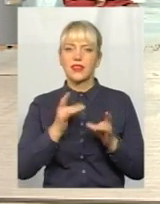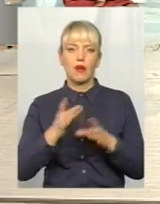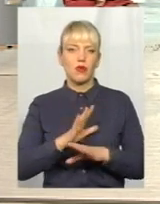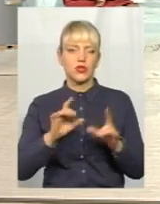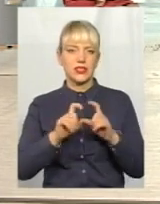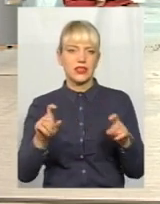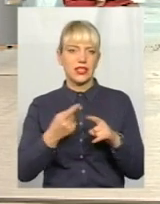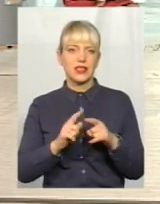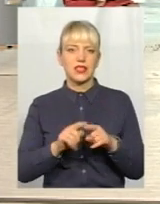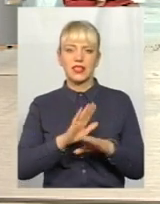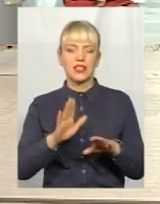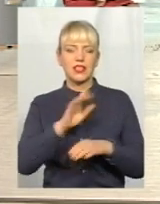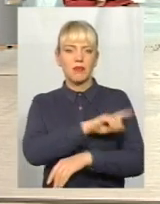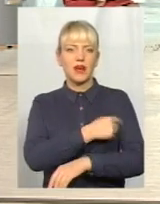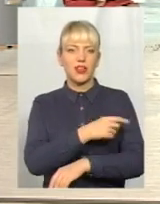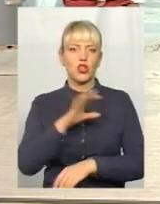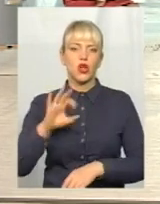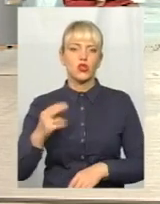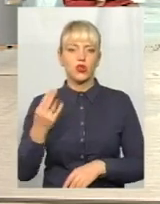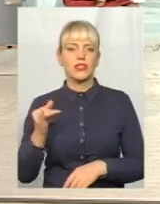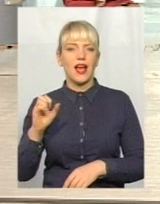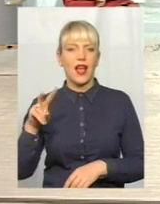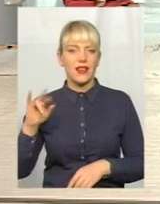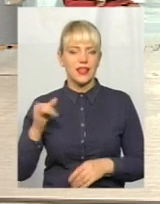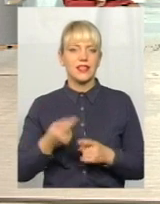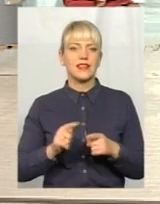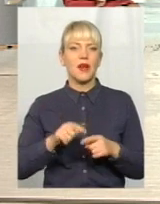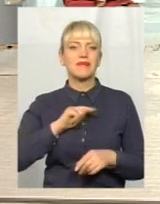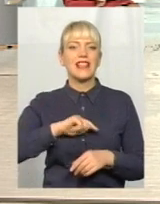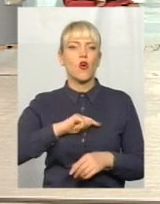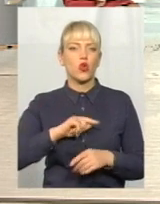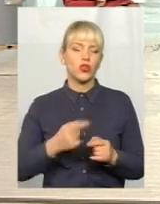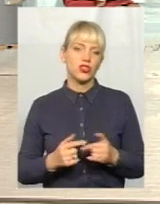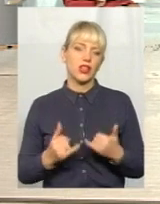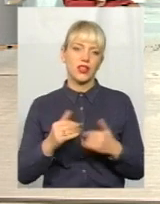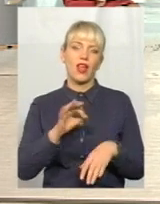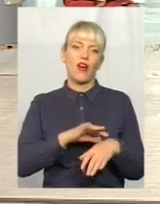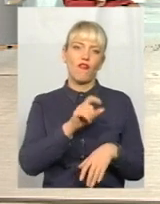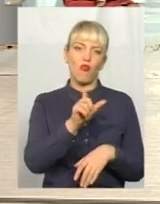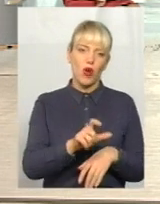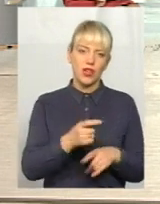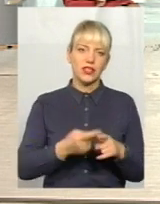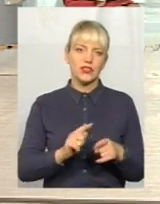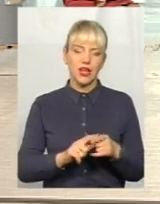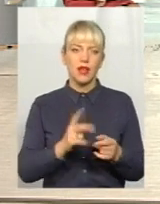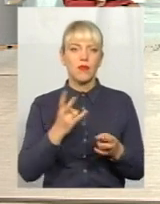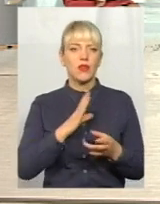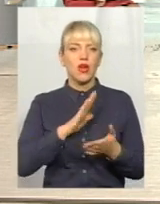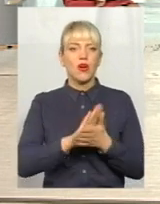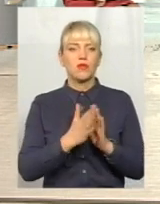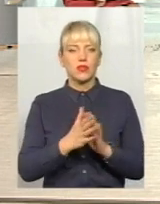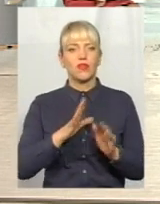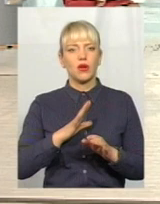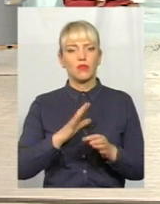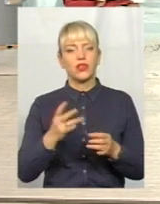він не тільки медико-соціальний, ще й психологічний, тому що, і для хворих психологічна обстановка повинна бути,